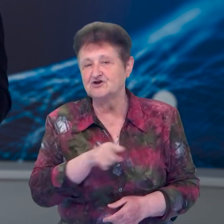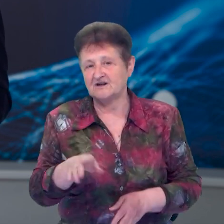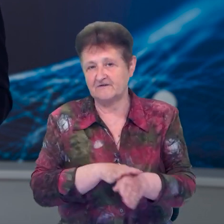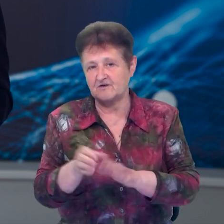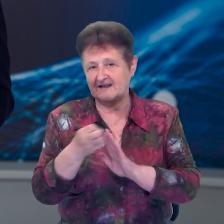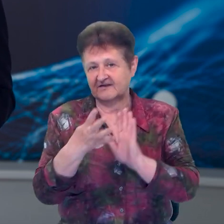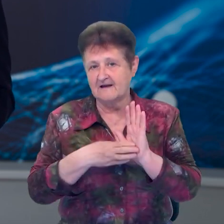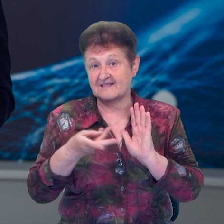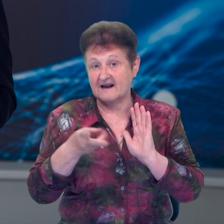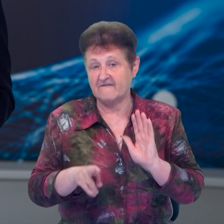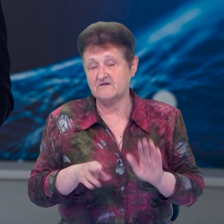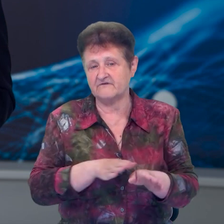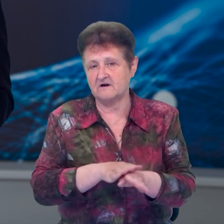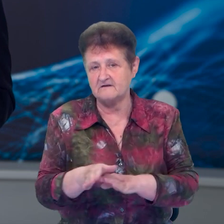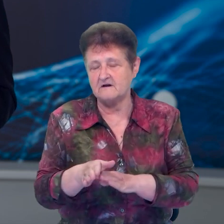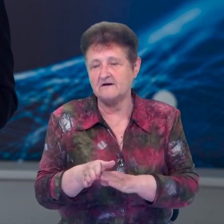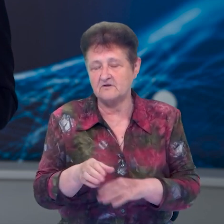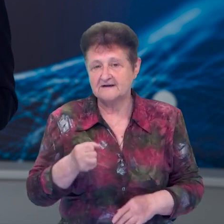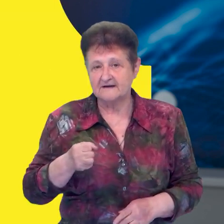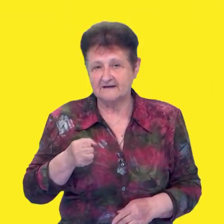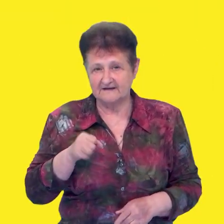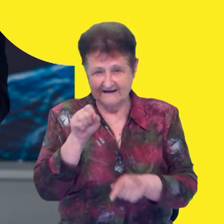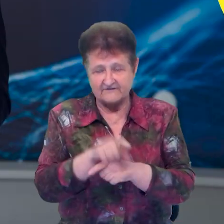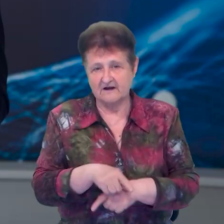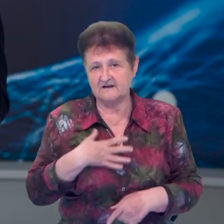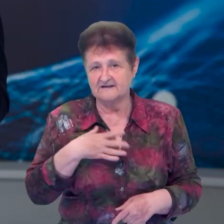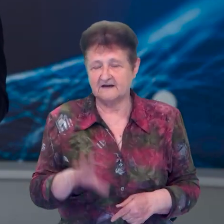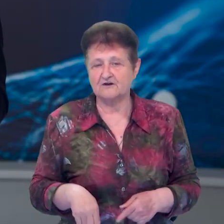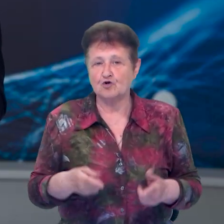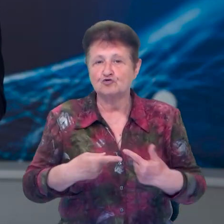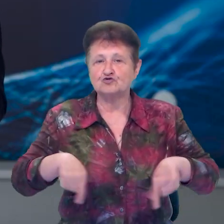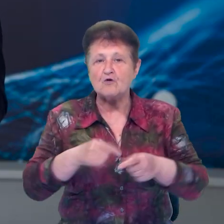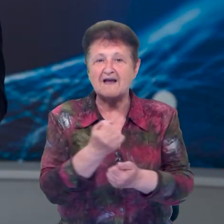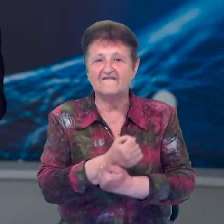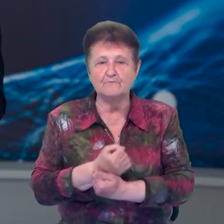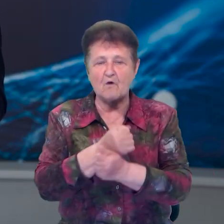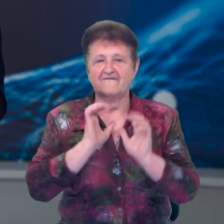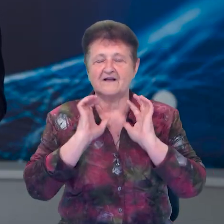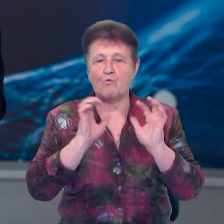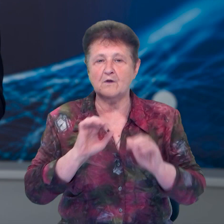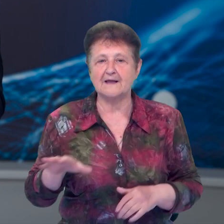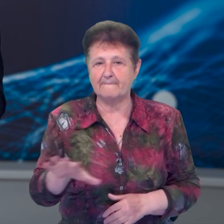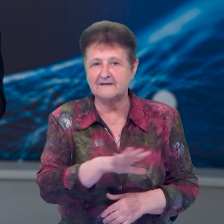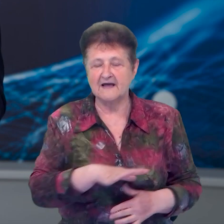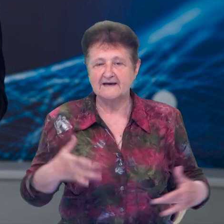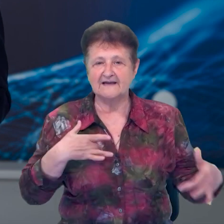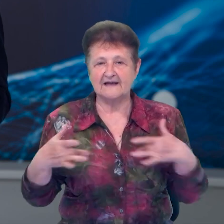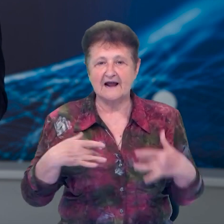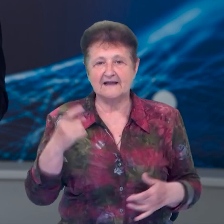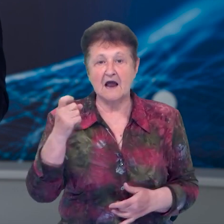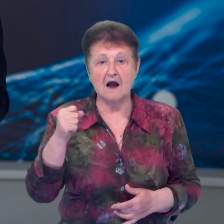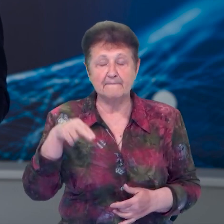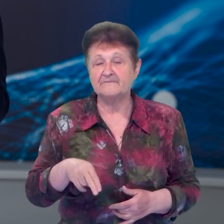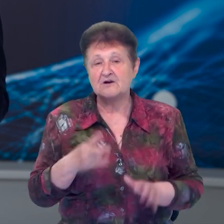бойового завдання на Донеччині чоловік загинув. Зона відпочинку, волейбольний майданчик та театральний хаб.